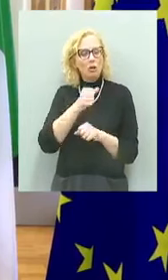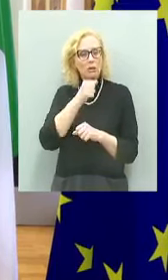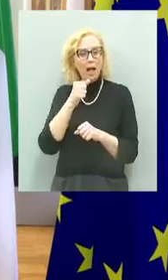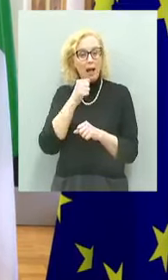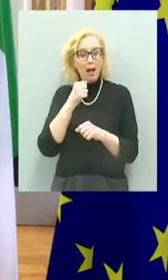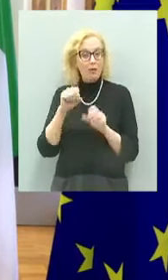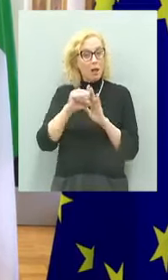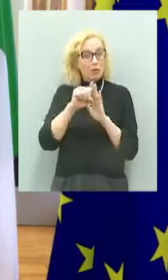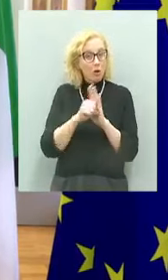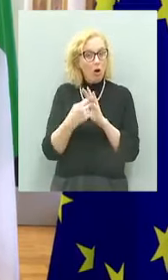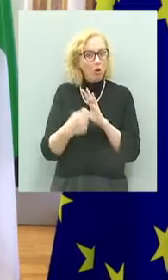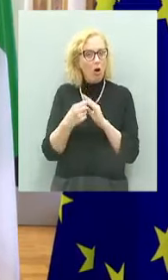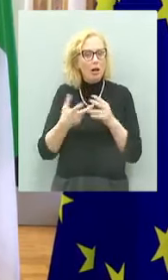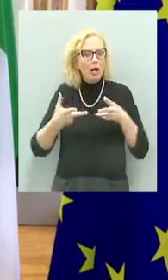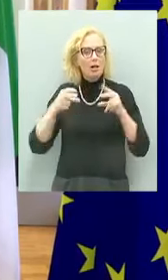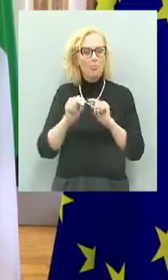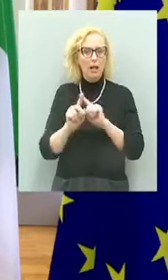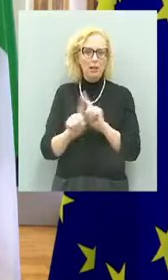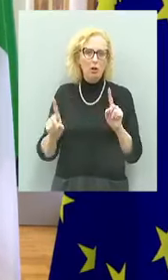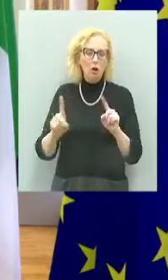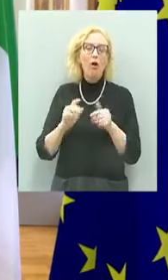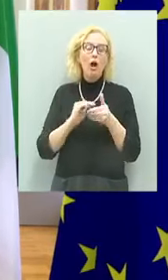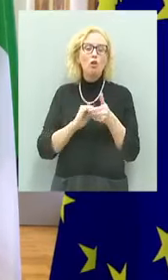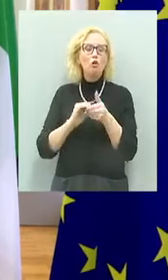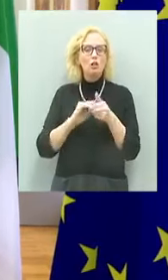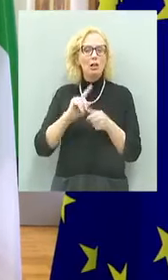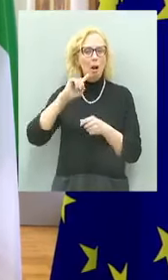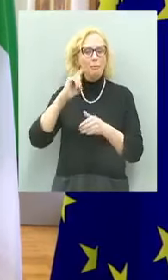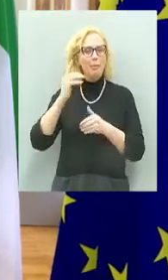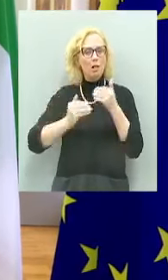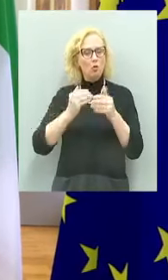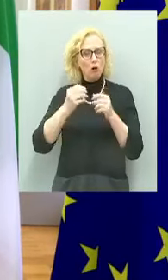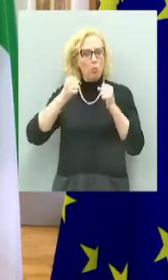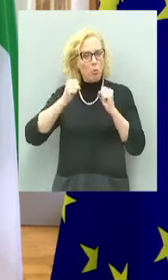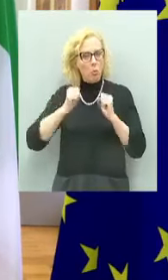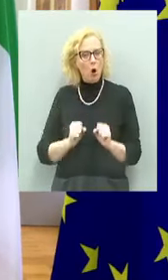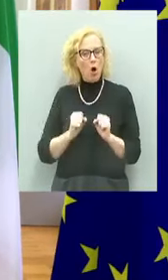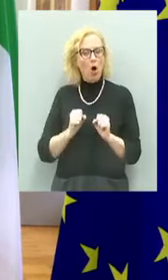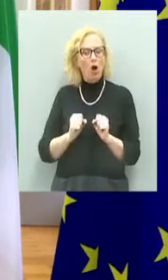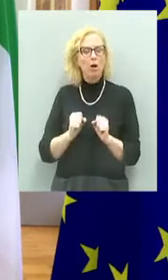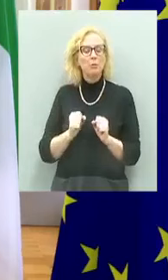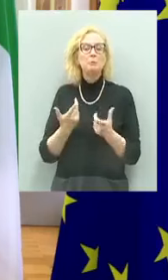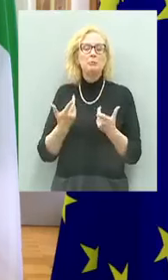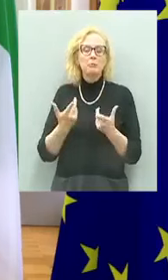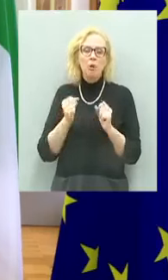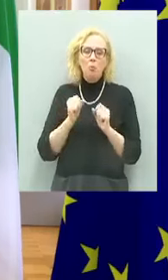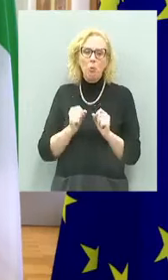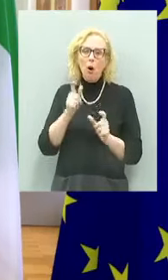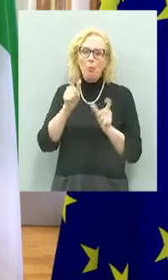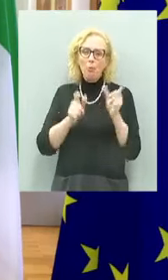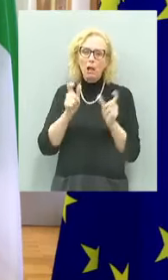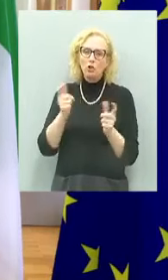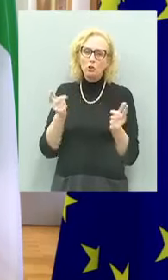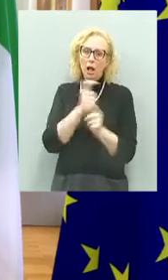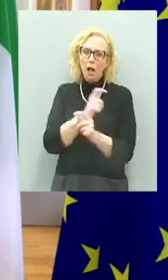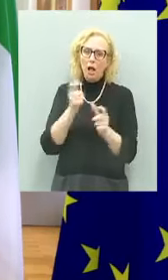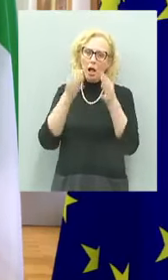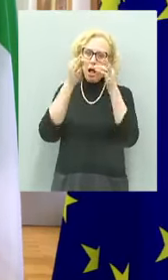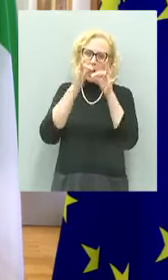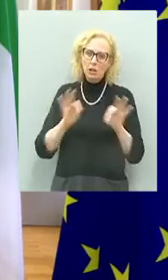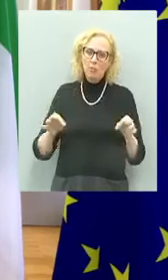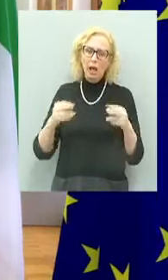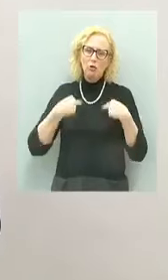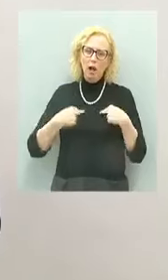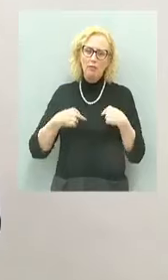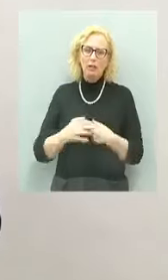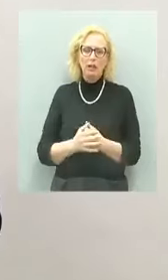non si ripeta e perché ci sia una società migliore e sappia coltivare le relazioni e il rispetto della dignità